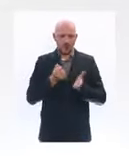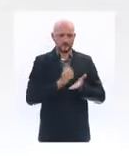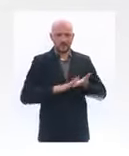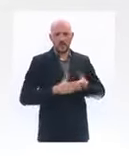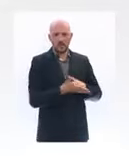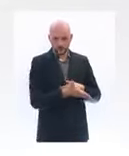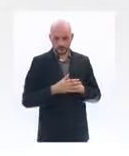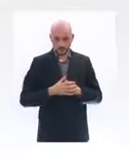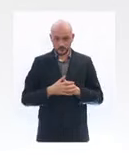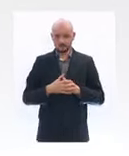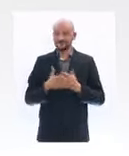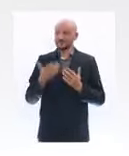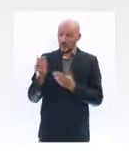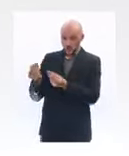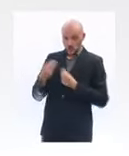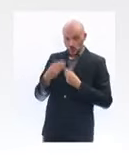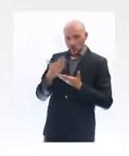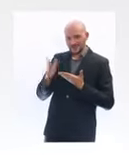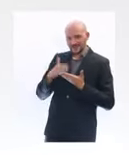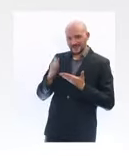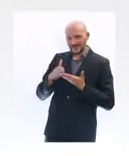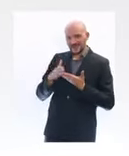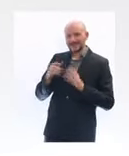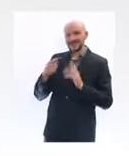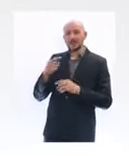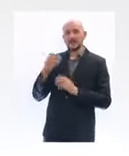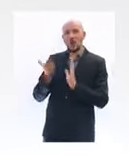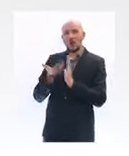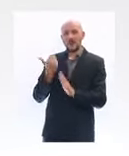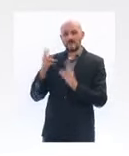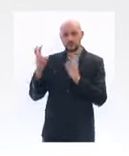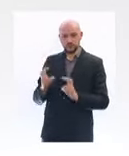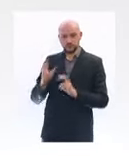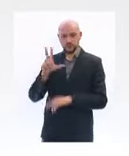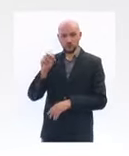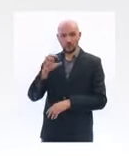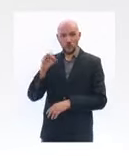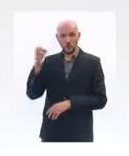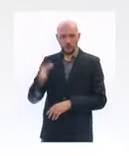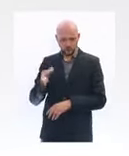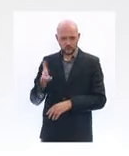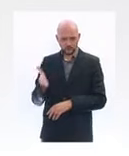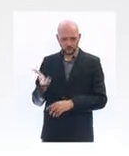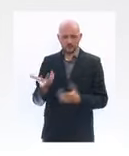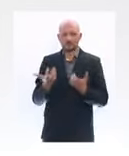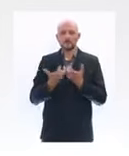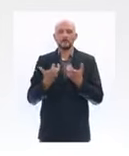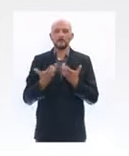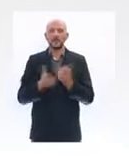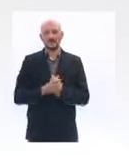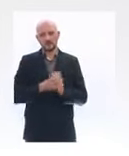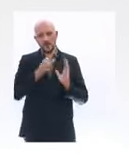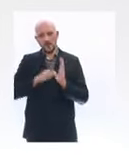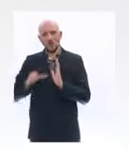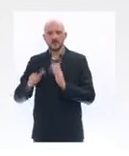'un crédit d'impôt de 30 % du montant des loyers abandonnés. Qu'est-ce que cela veut dire concrètement ? Prenons l'exemple d'un loyer mensuel